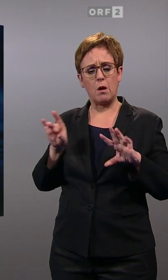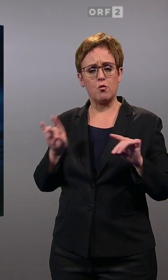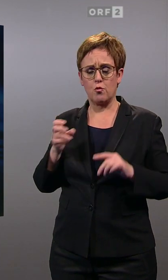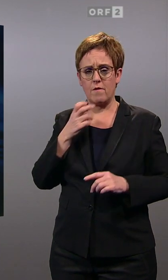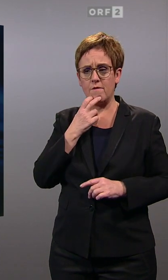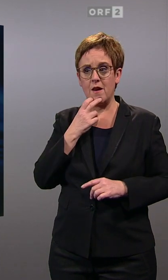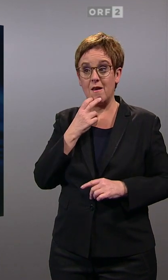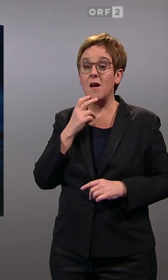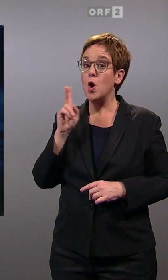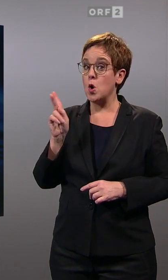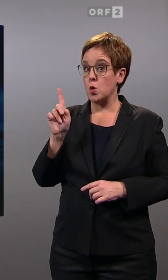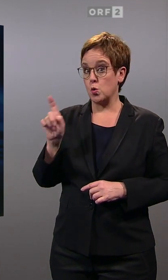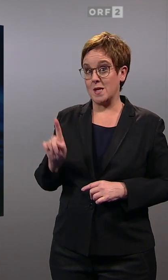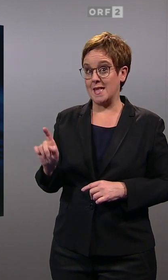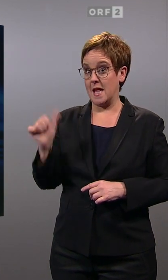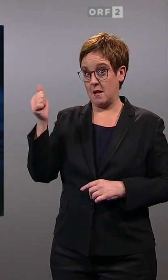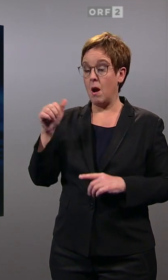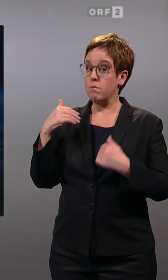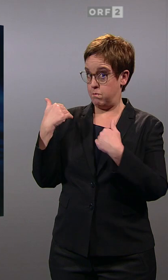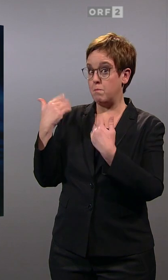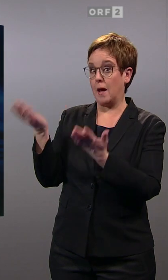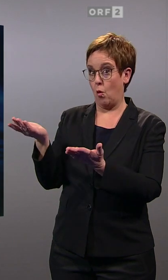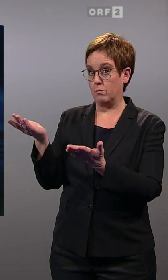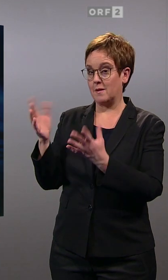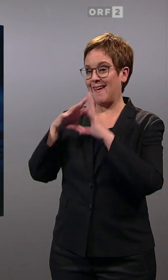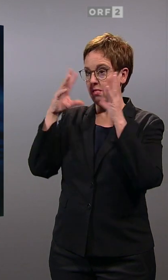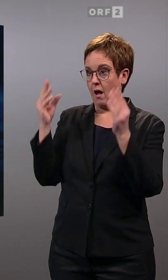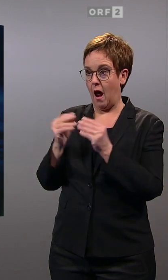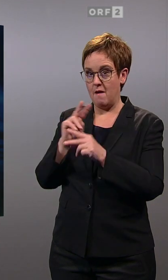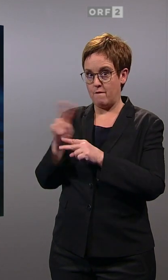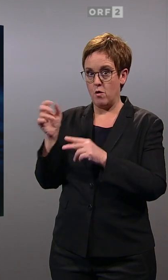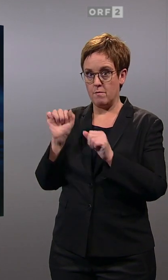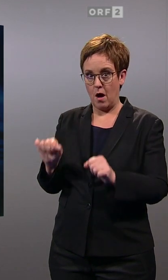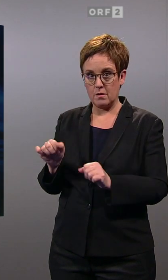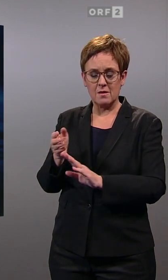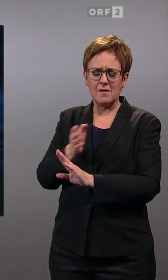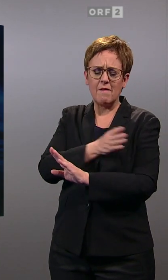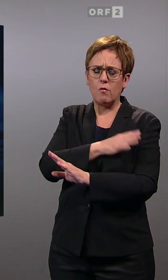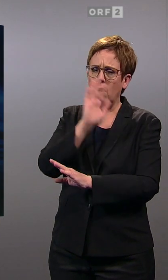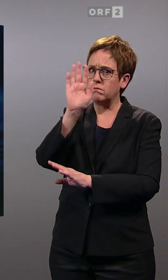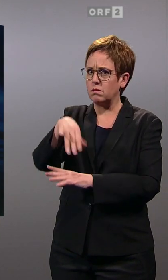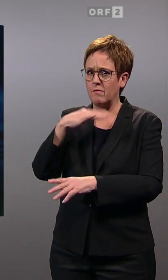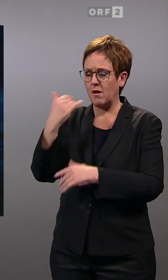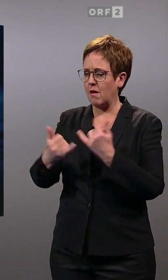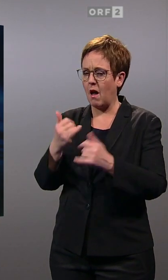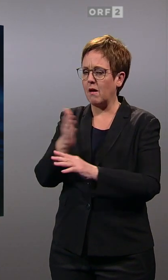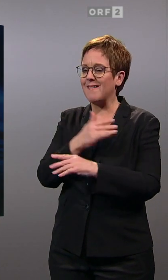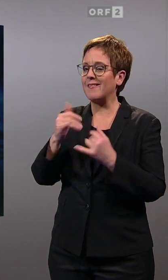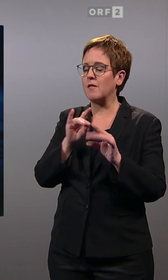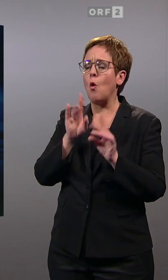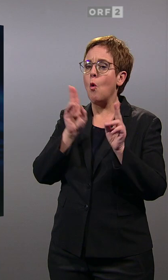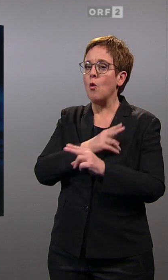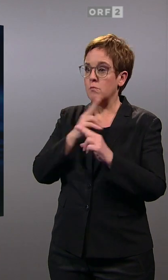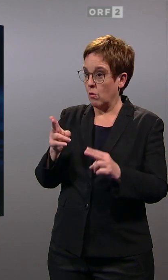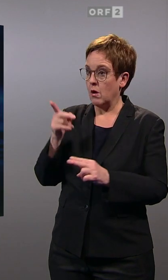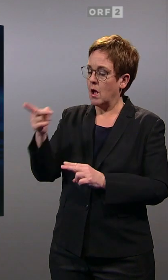Und er hat diese Generalvollmacht bekommen. Das war eigentlich jahrelang, jahrzehntelang undenkbar, aber er